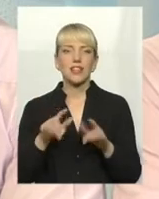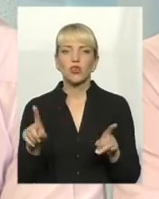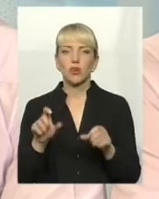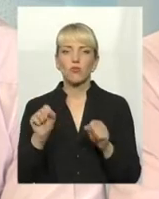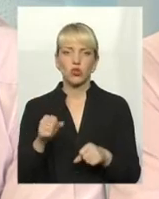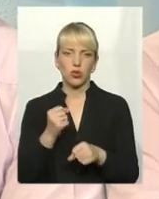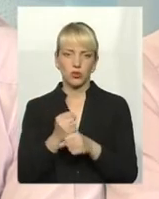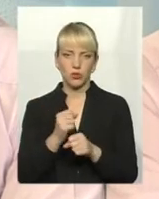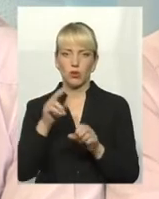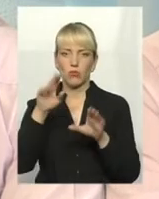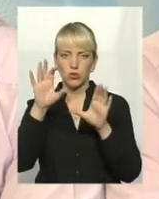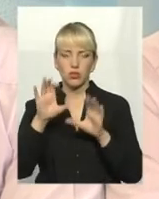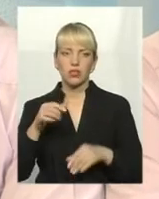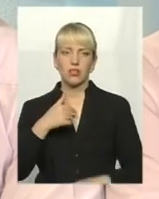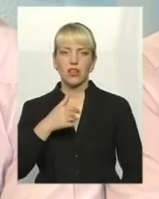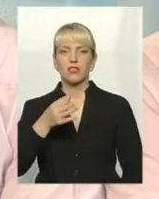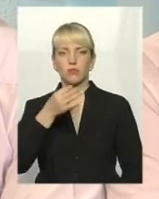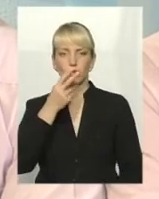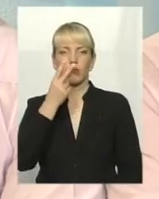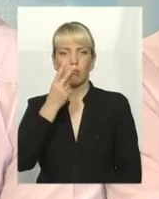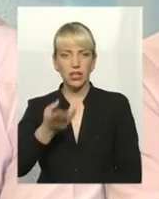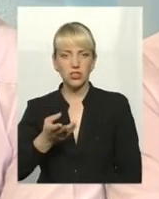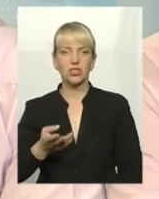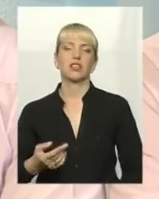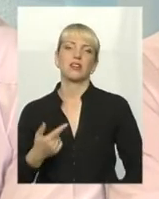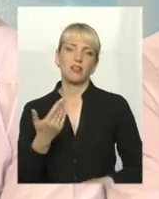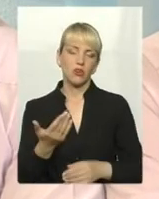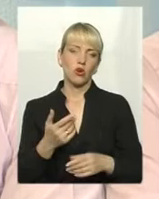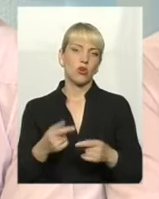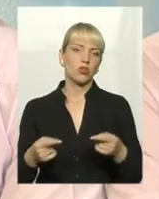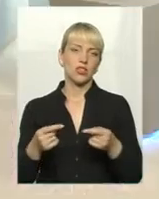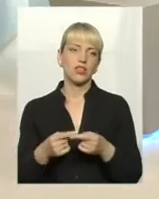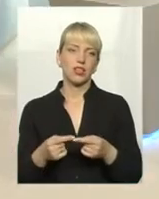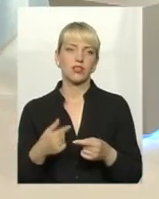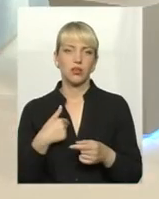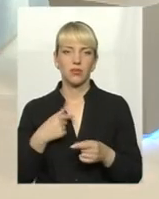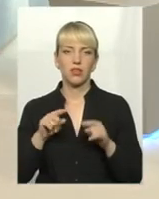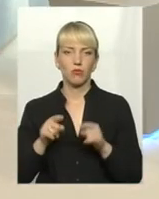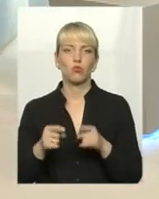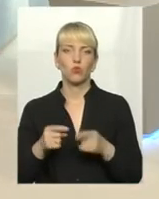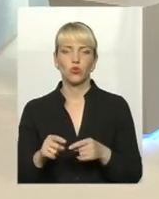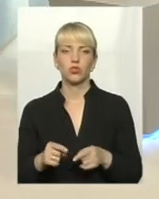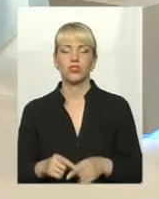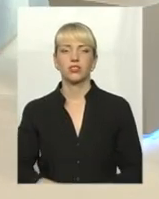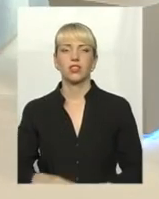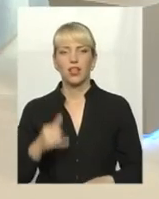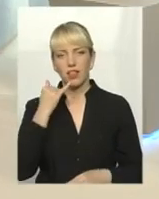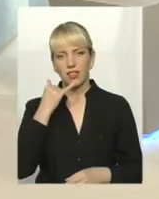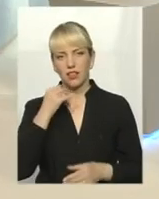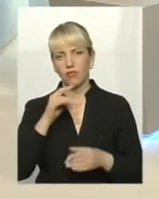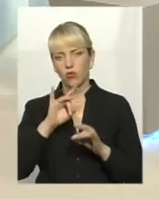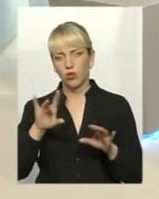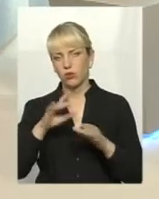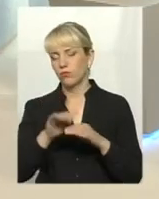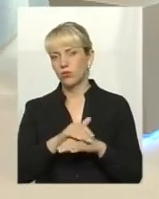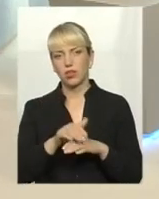було вжити. Я сподобався чоловіку. Бачите, він конкретно подобається. 70, 28, 39. Звертайте це до нас,